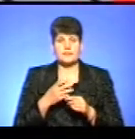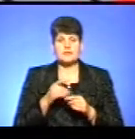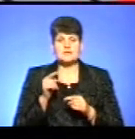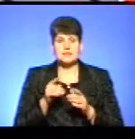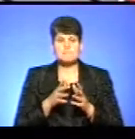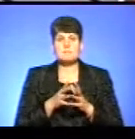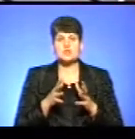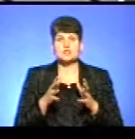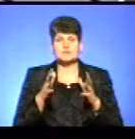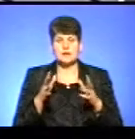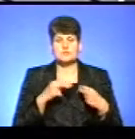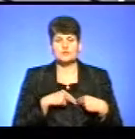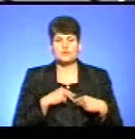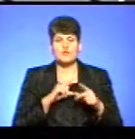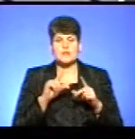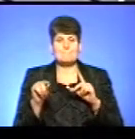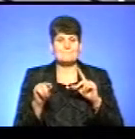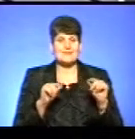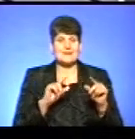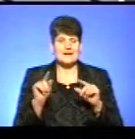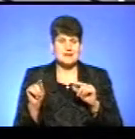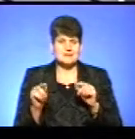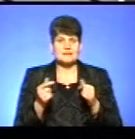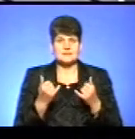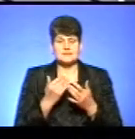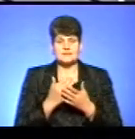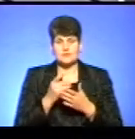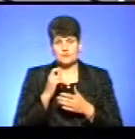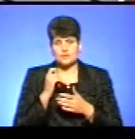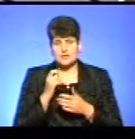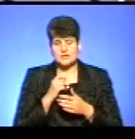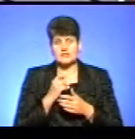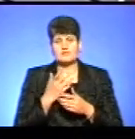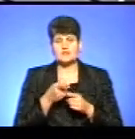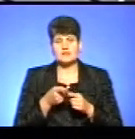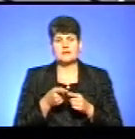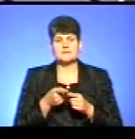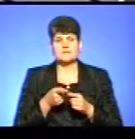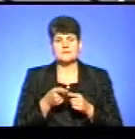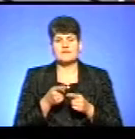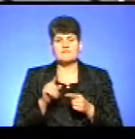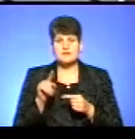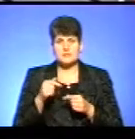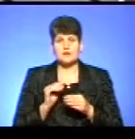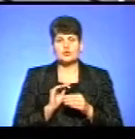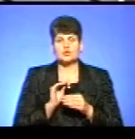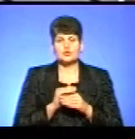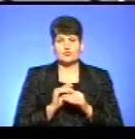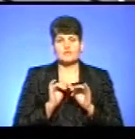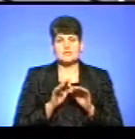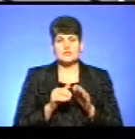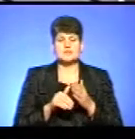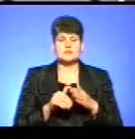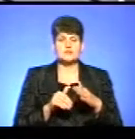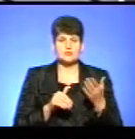Ті масштаби трудової міграції, які ми маємо зараз з України, вони безумовно вимагають додаткових дій з боку уряду.